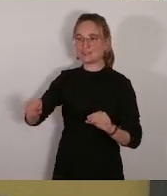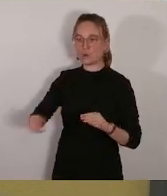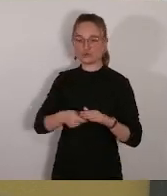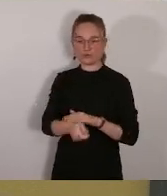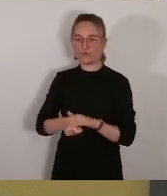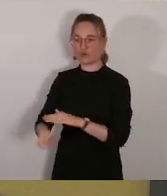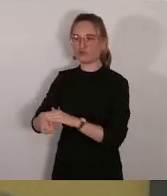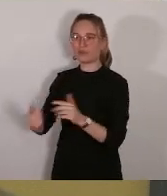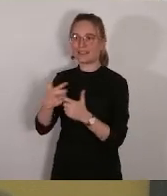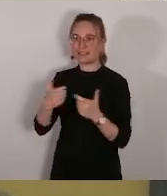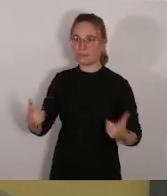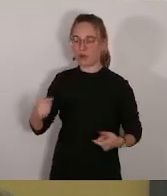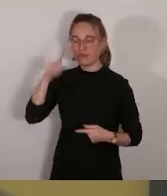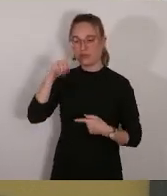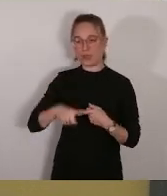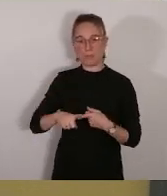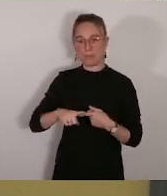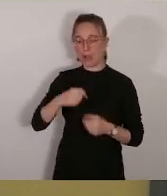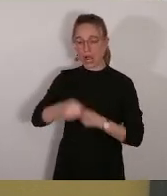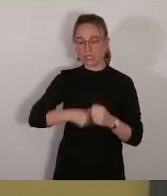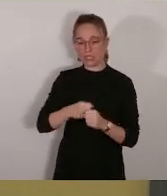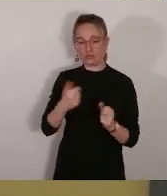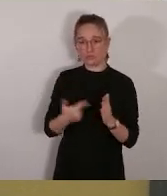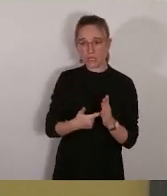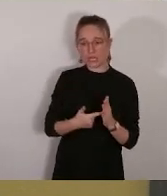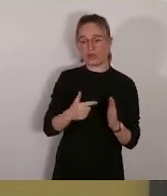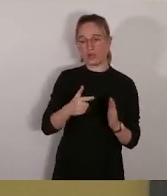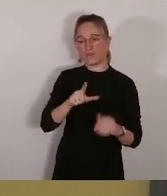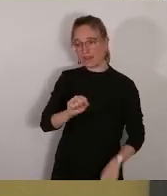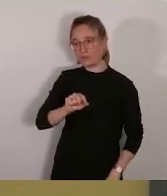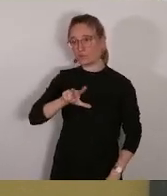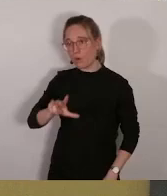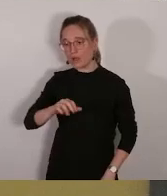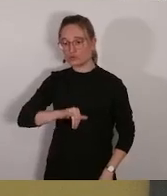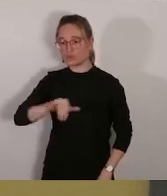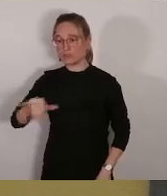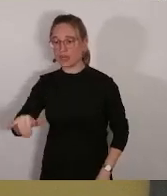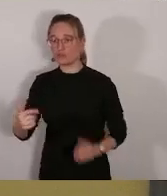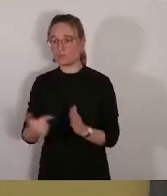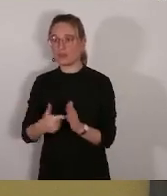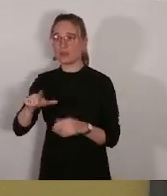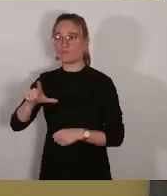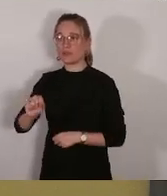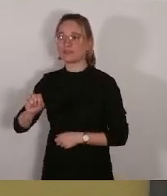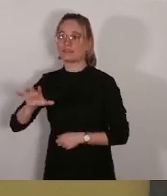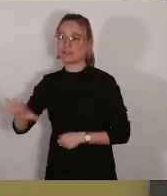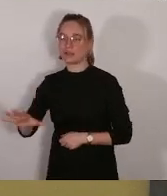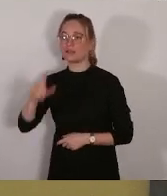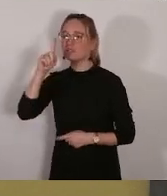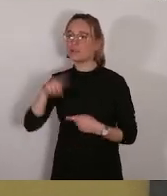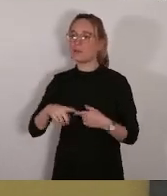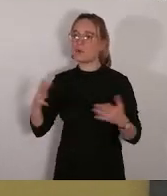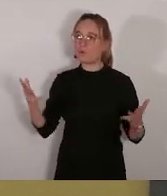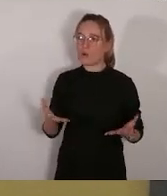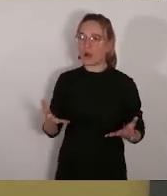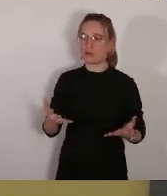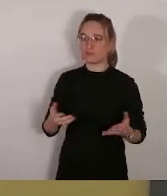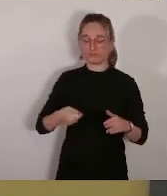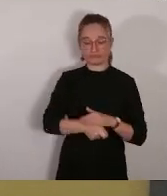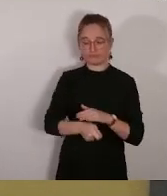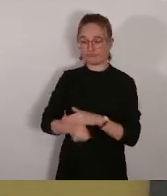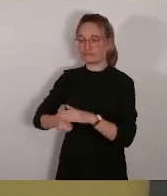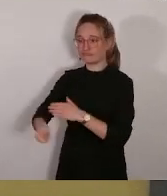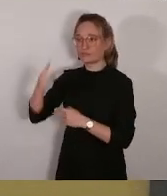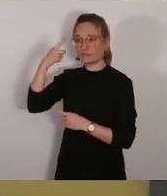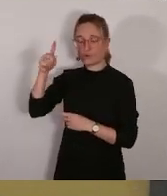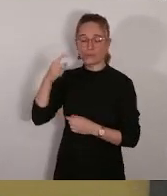-2025. Donc c'est un plan pluriannuel qui porte notamment sur l'aide à porter un certain nombre d'associations de nos arrondissements,